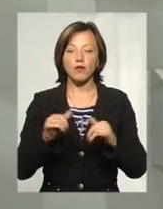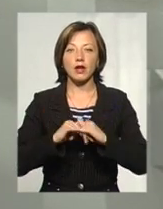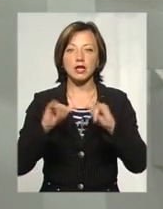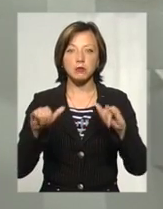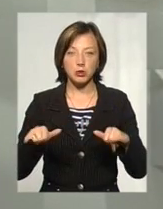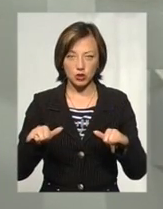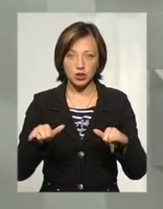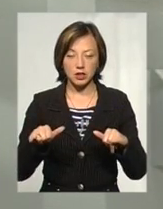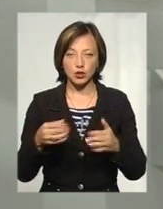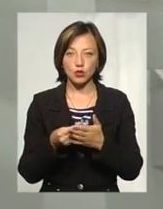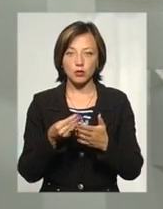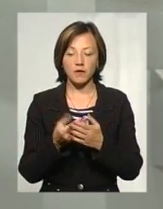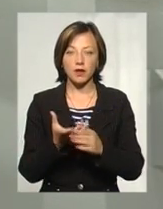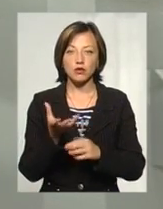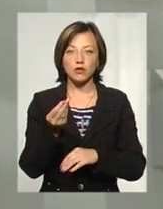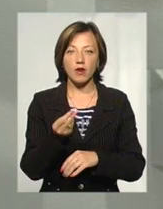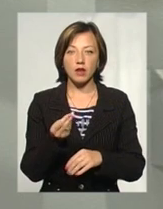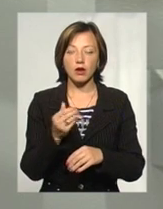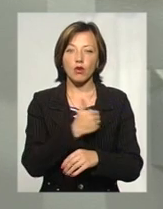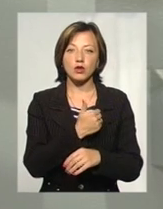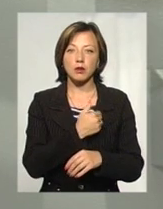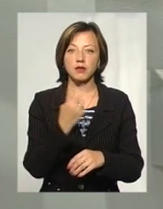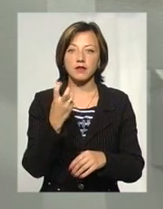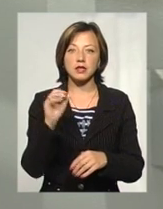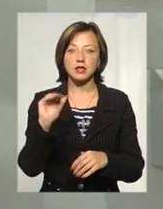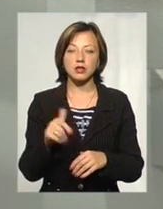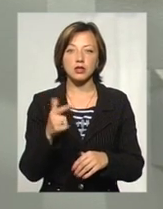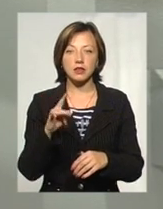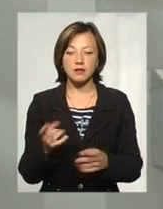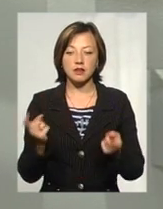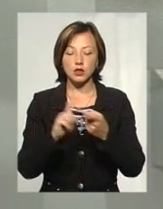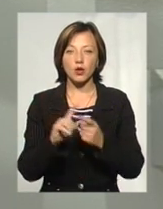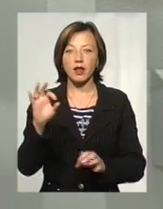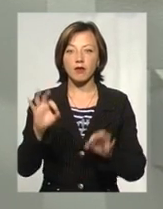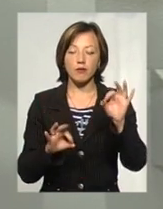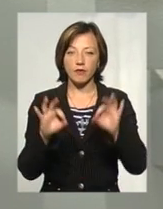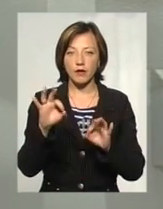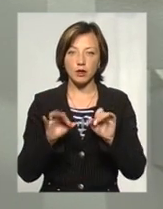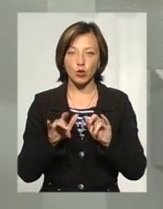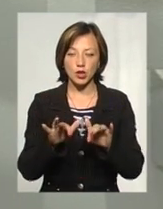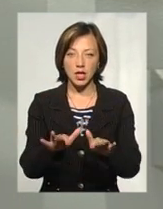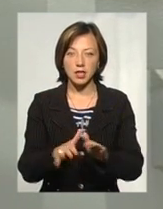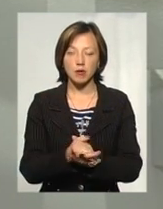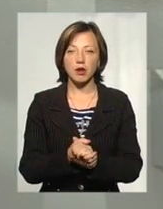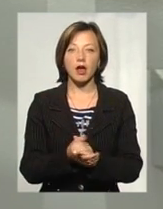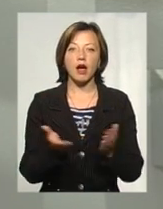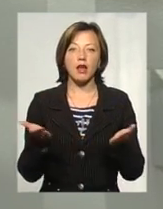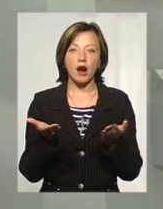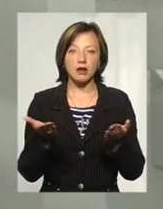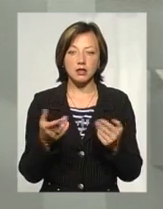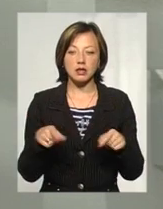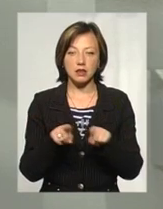суму фінансування в ЧЕБ до 200 тисяч гривень, в зв'язку з інфляційними процесами, які вже ставлять